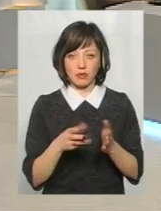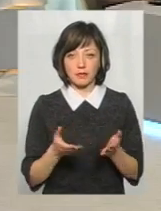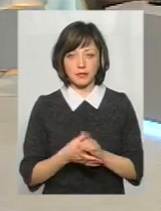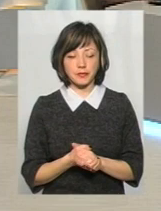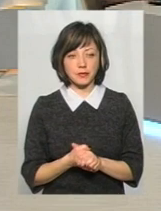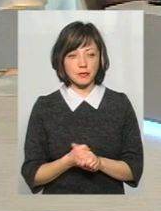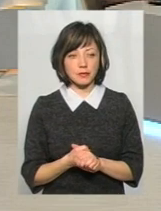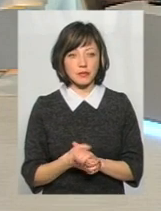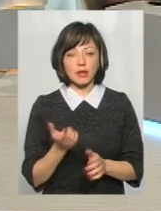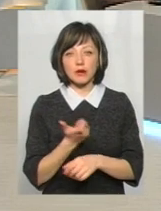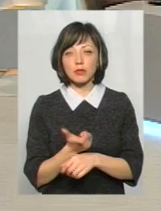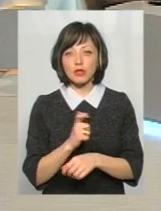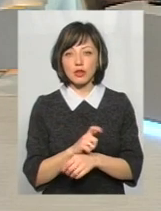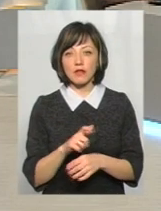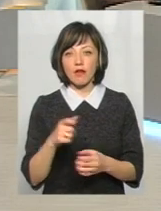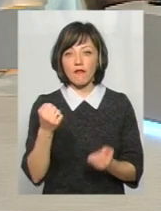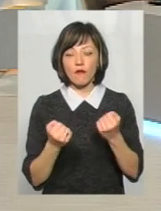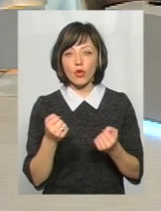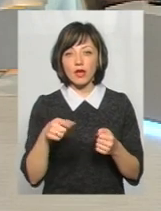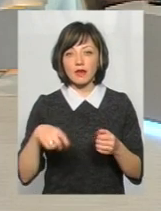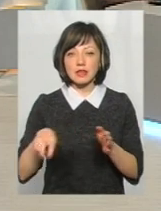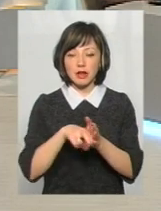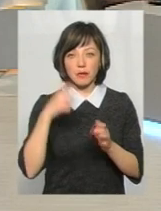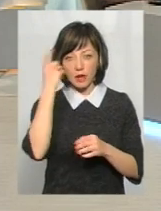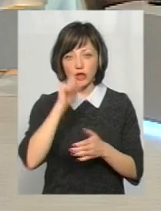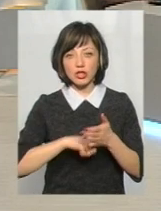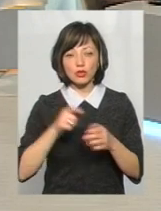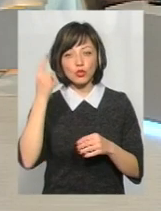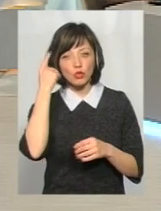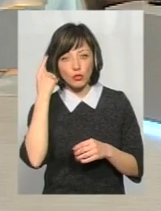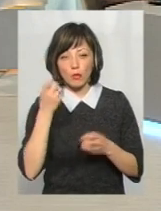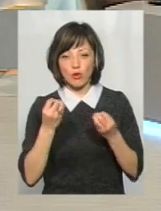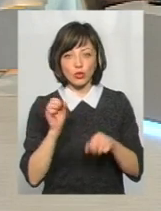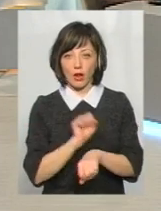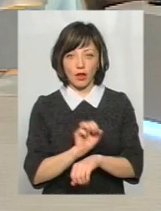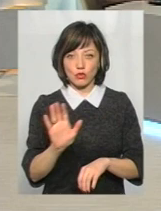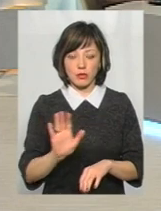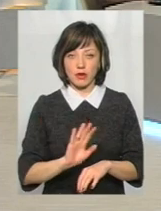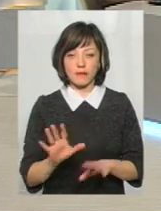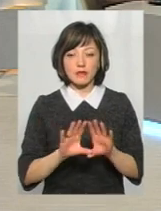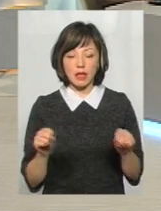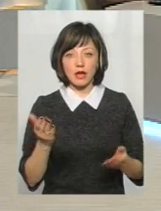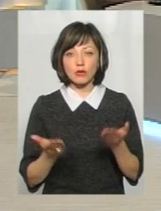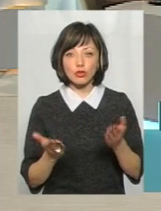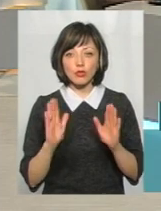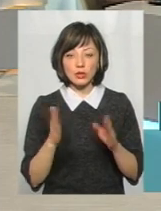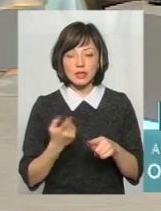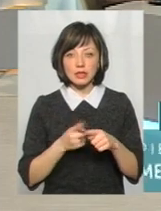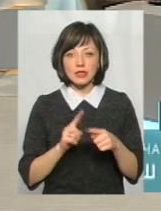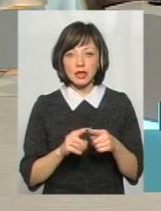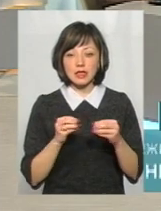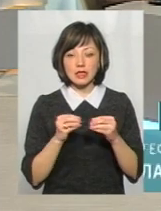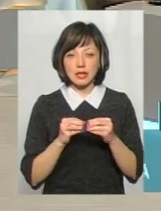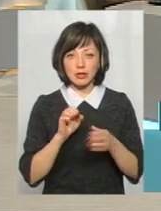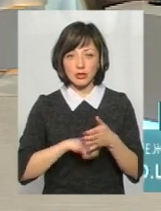як я вже зазначав, більшість водіїв сідає за кермону під питку через те, що вони думають, що їх просто не зупинять. Все, якщо будеся 10 причина